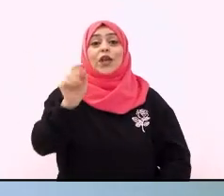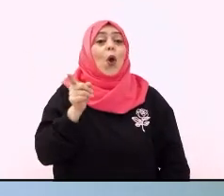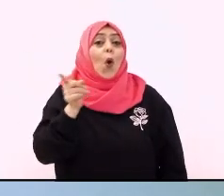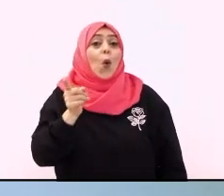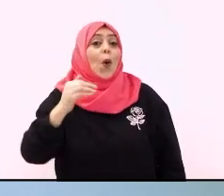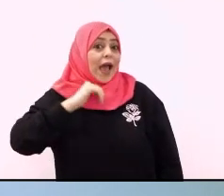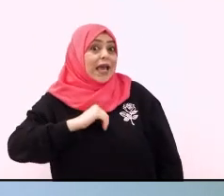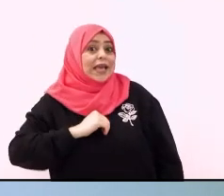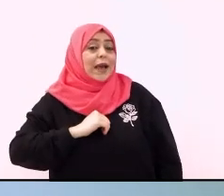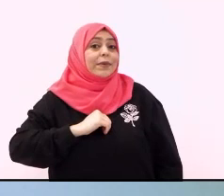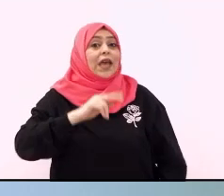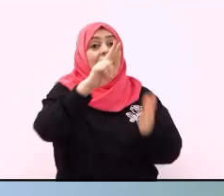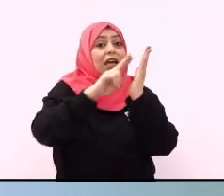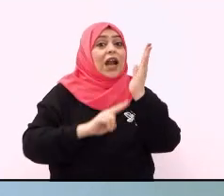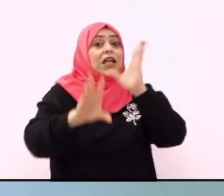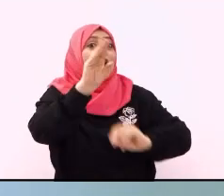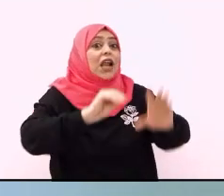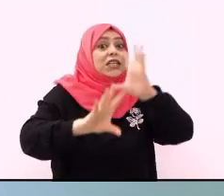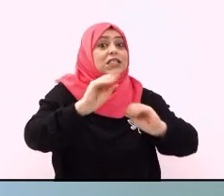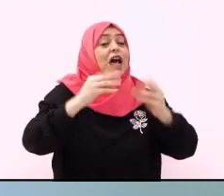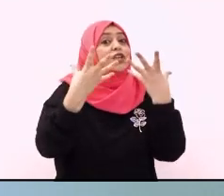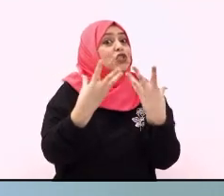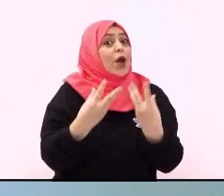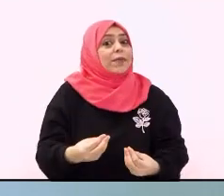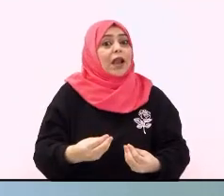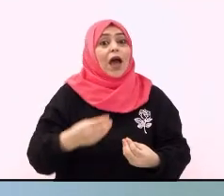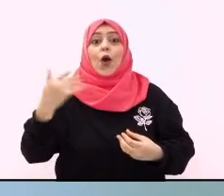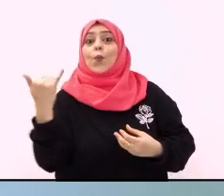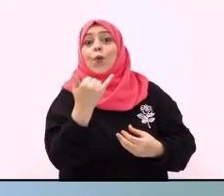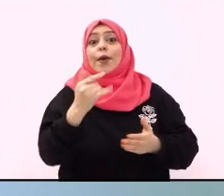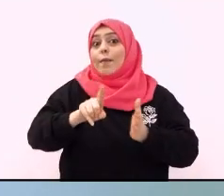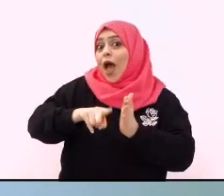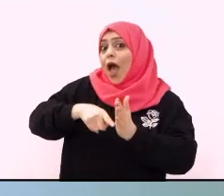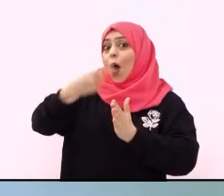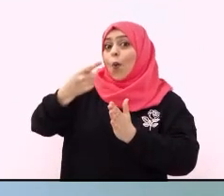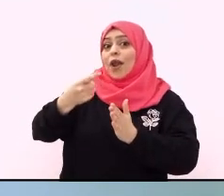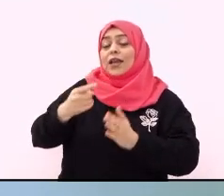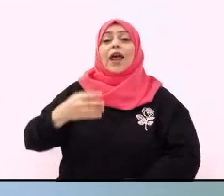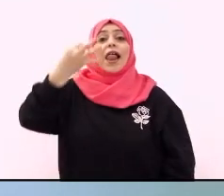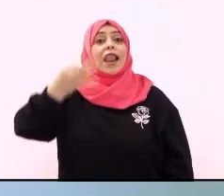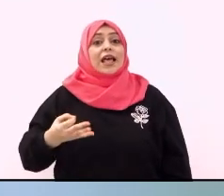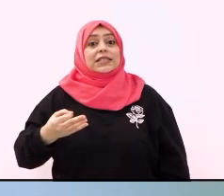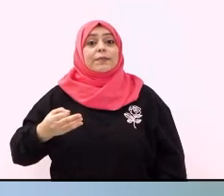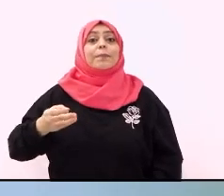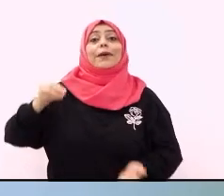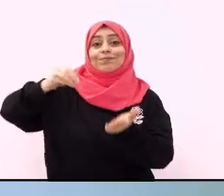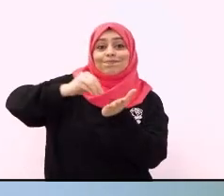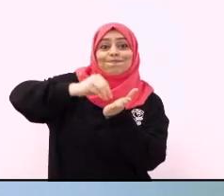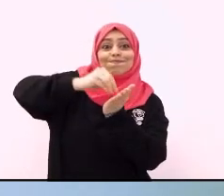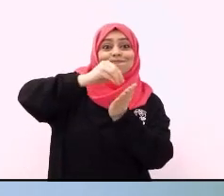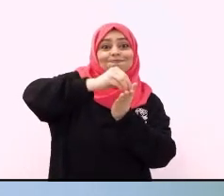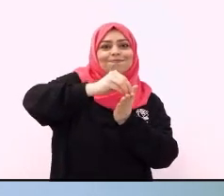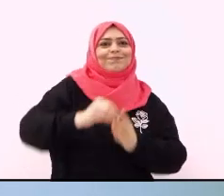القصة الممتعة لكن عليه اولا ان يعبر هذه الخطوات وان